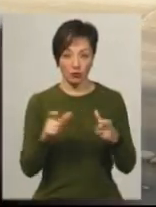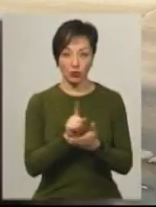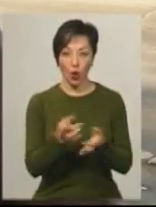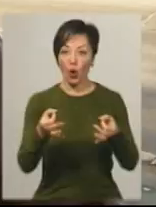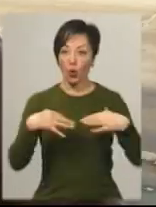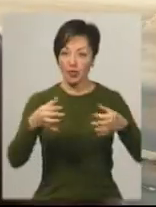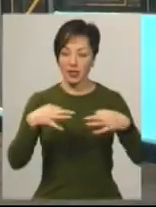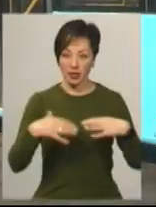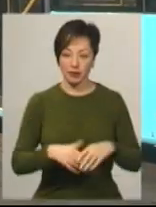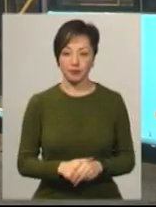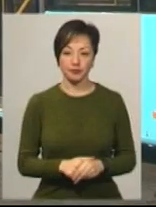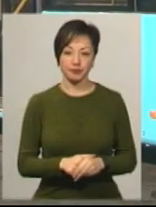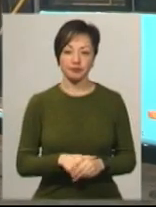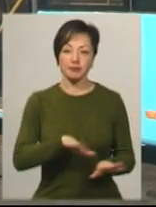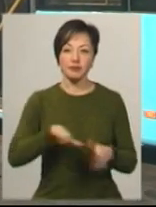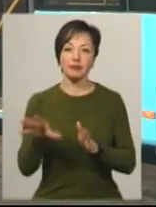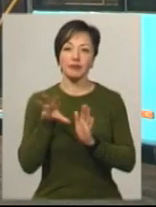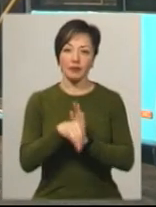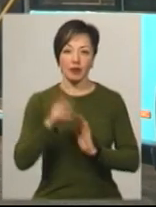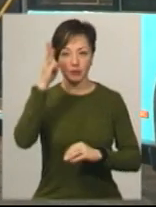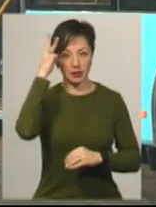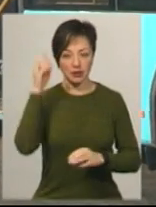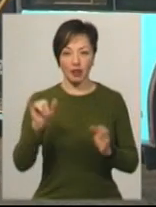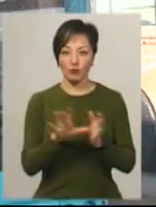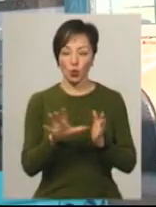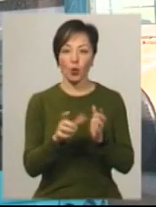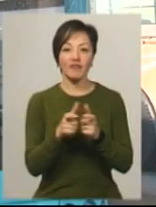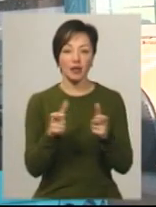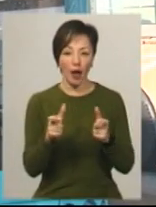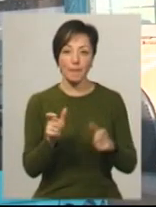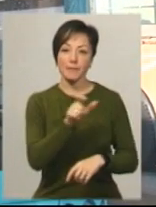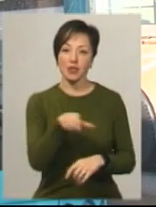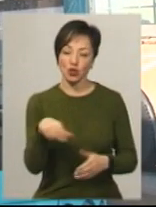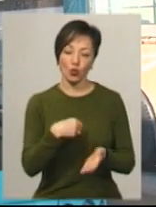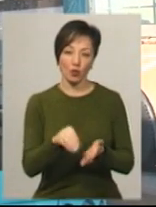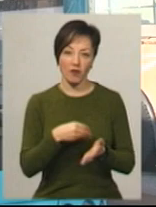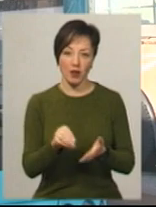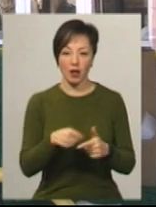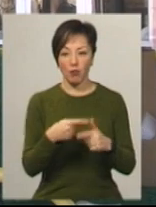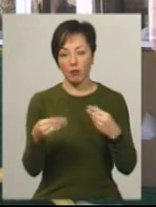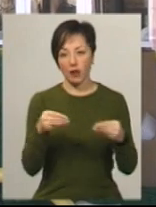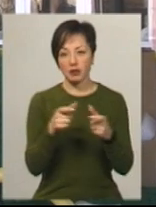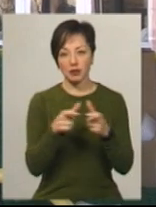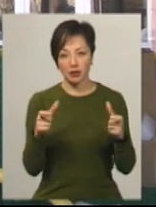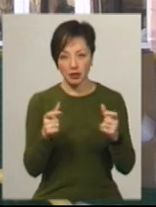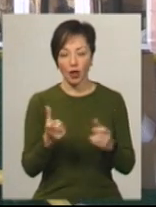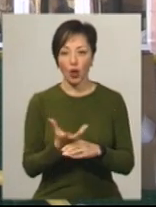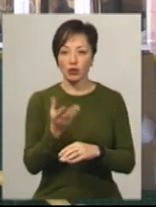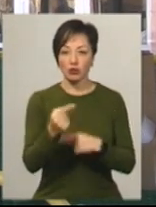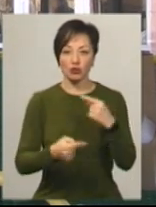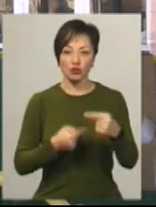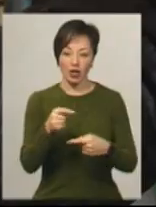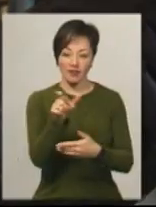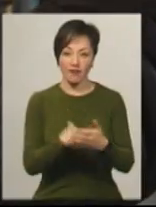нам должны роз'яснити. Після запровадження у Хмельницькому електронного квитка пасажири купуватимуть або пластикові картки для розрахунку через